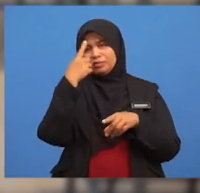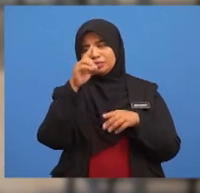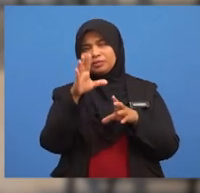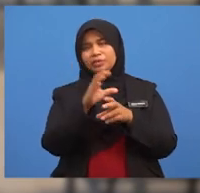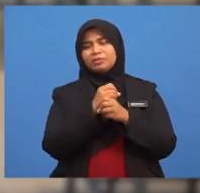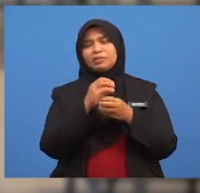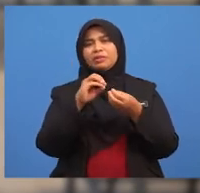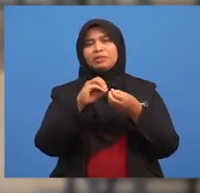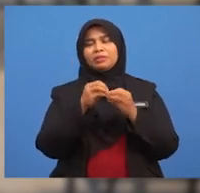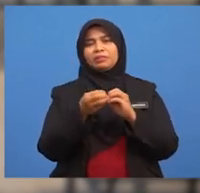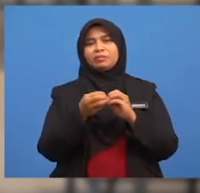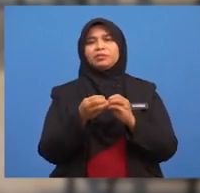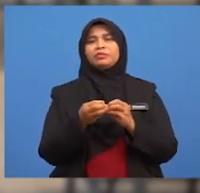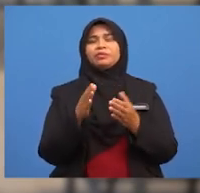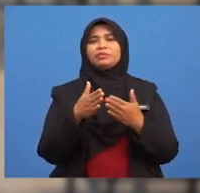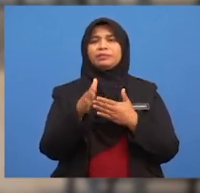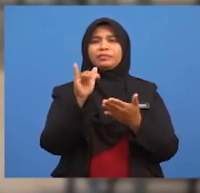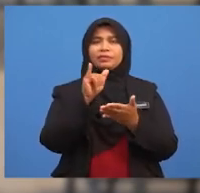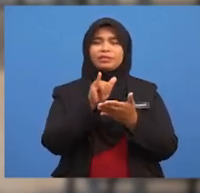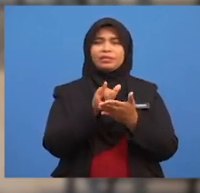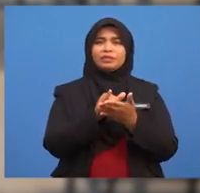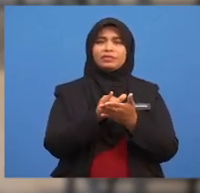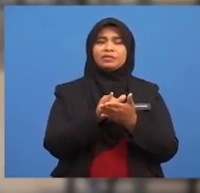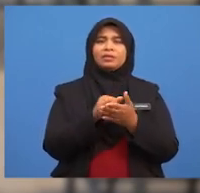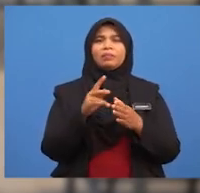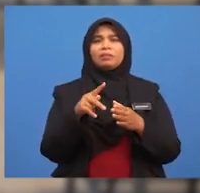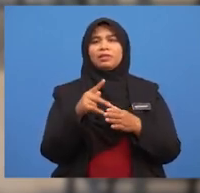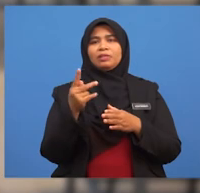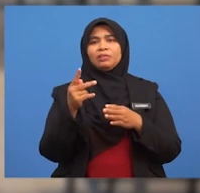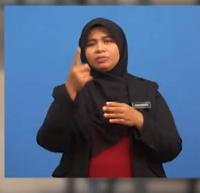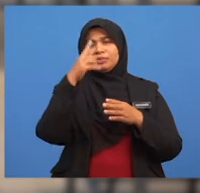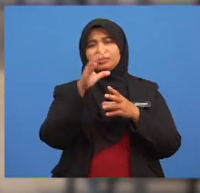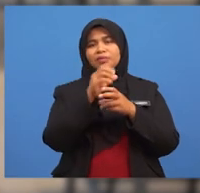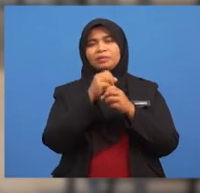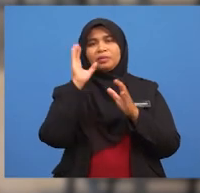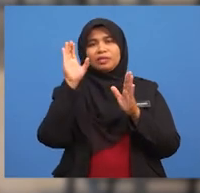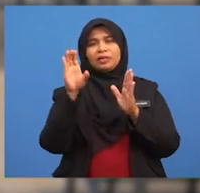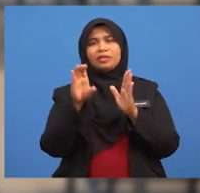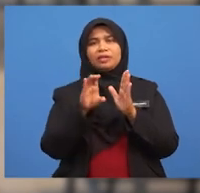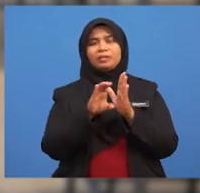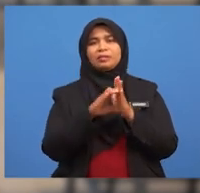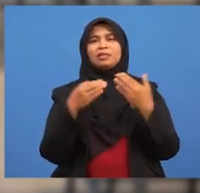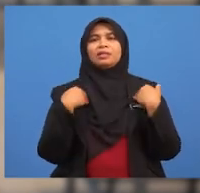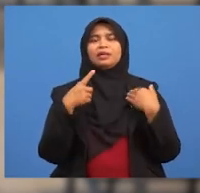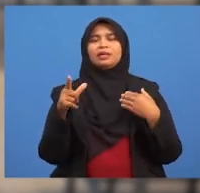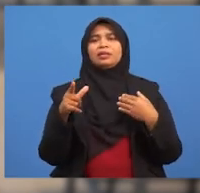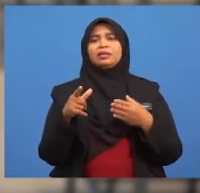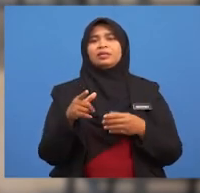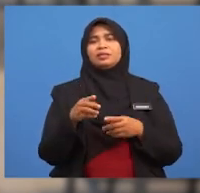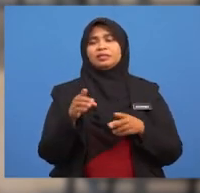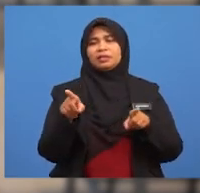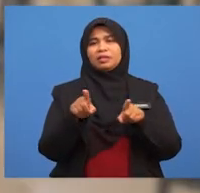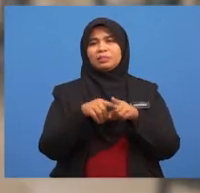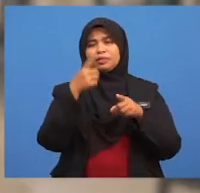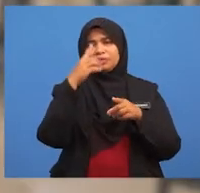Oleh itu, peluang untuk mendapat gambar adalah sama dengan peluang mendapat